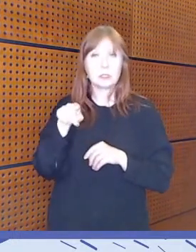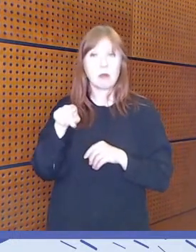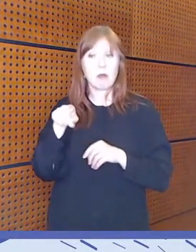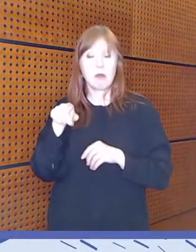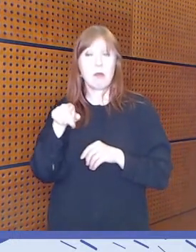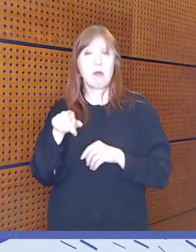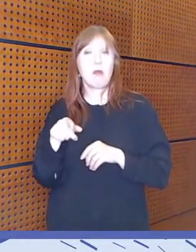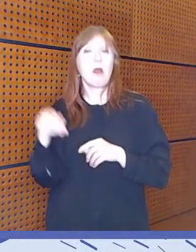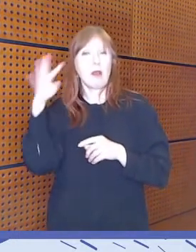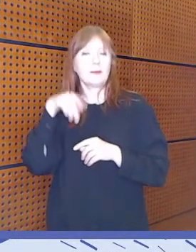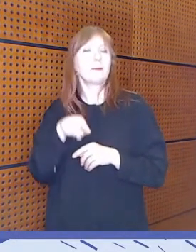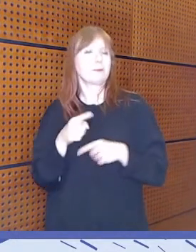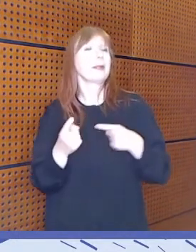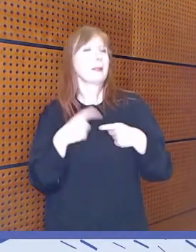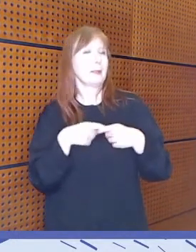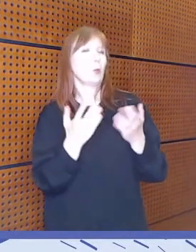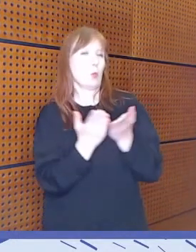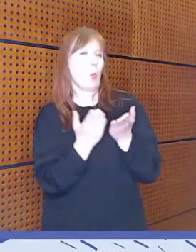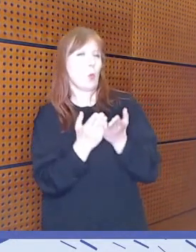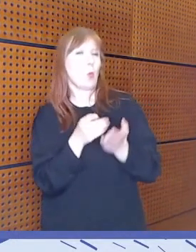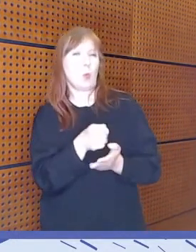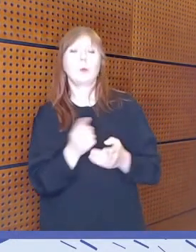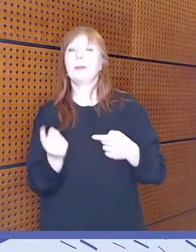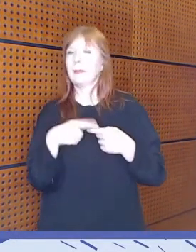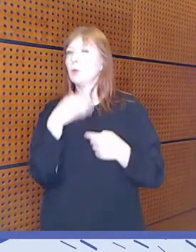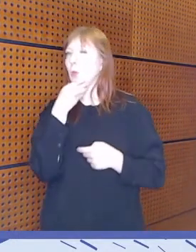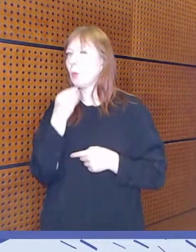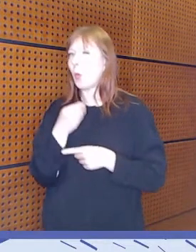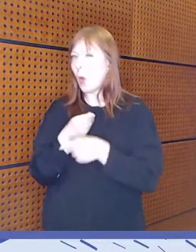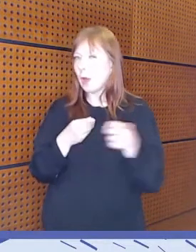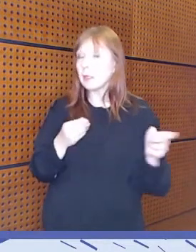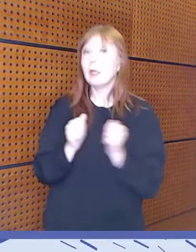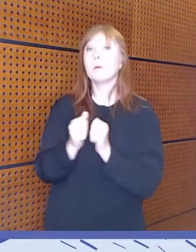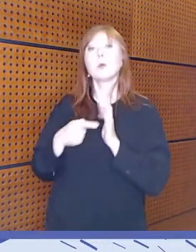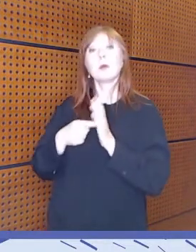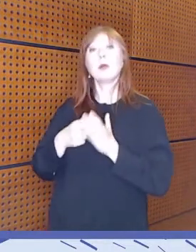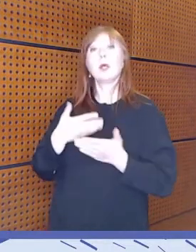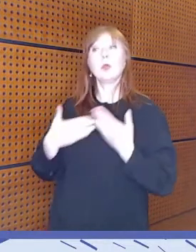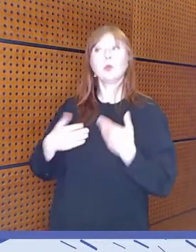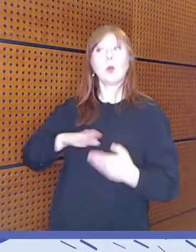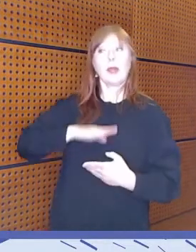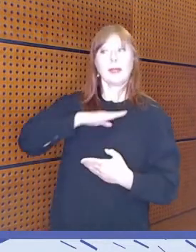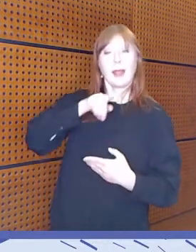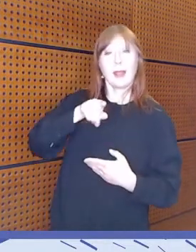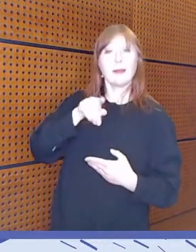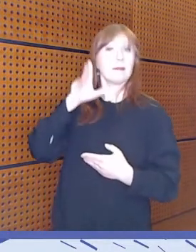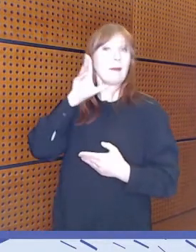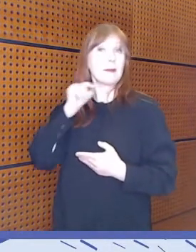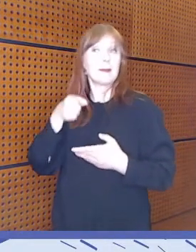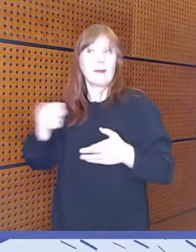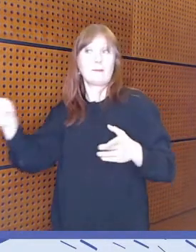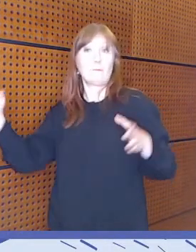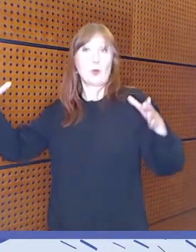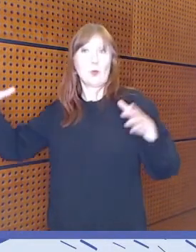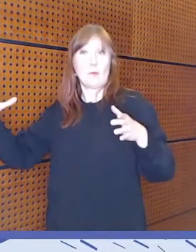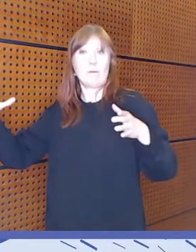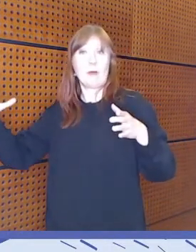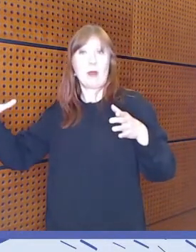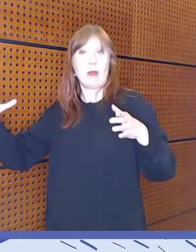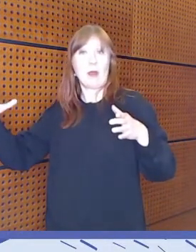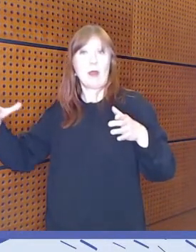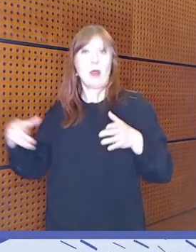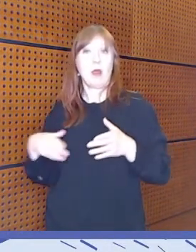sinne kouluun, nuoriin, mutta sitten kun aletaan puhua työikäisistä, ikääntyneistä, niin yhtäkkiä tämä asia on